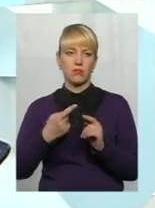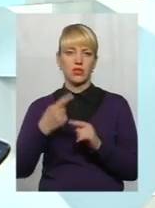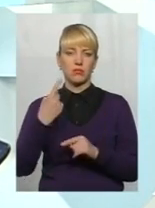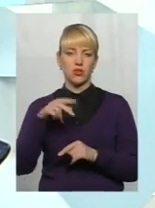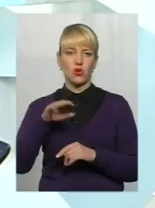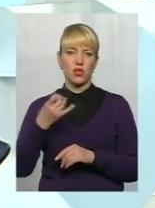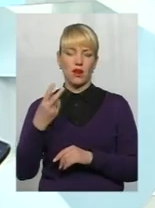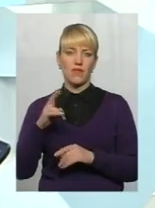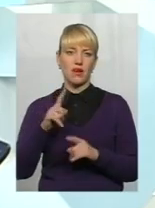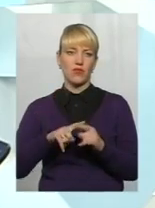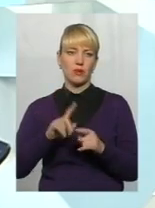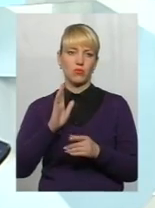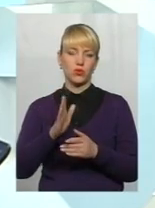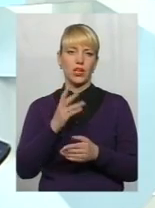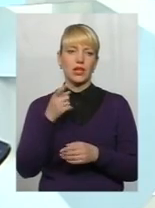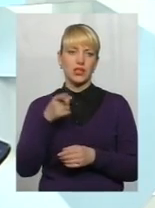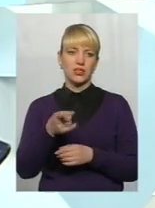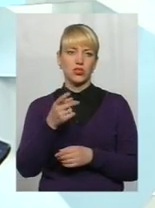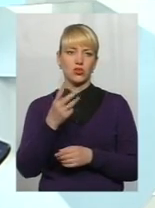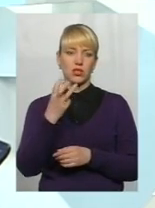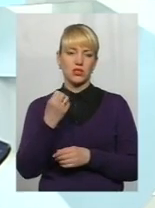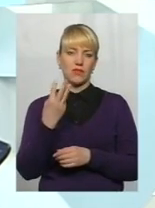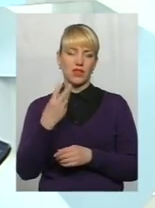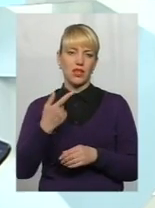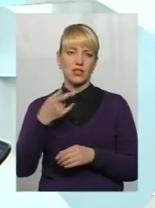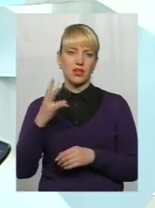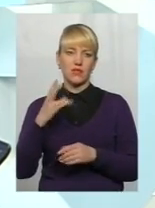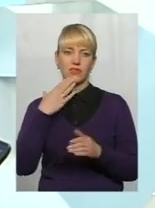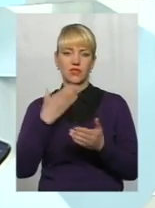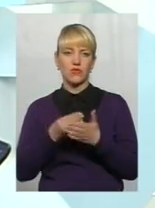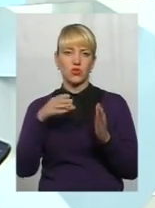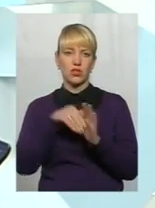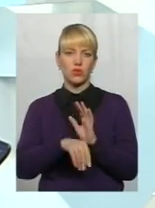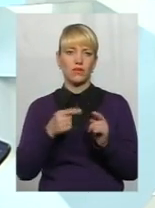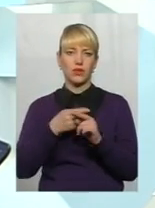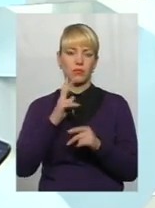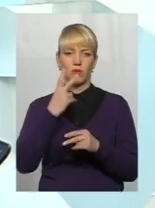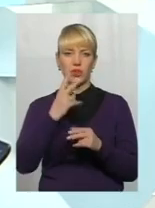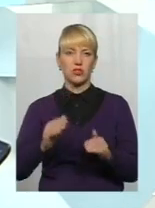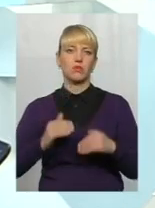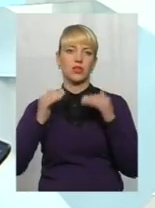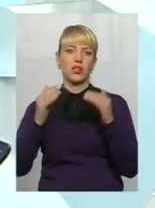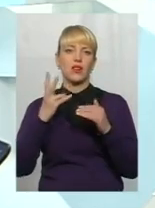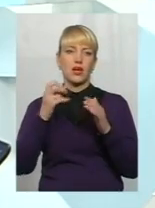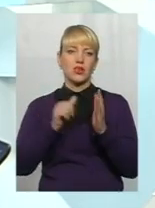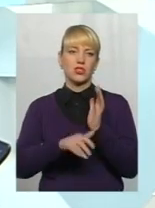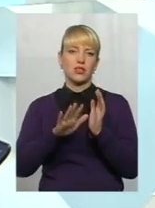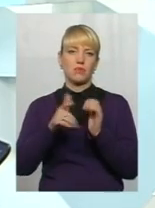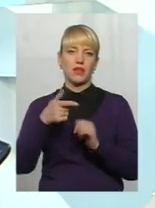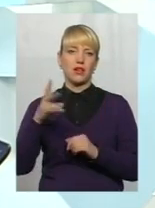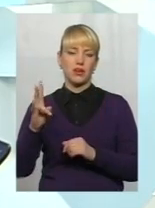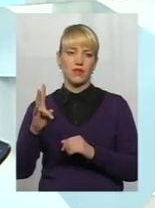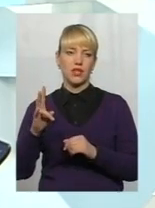буде становити 1312 гривень. І вони в своїй складовій вже побачать підвищення на 65 гривень,